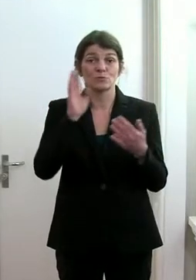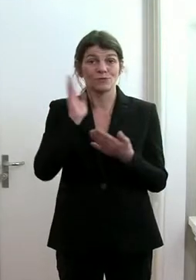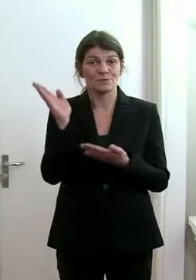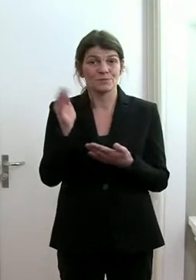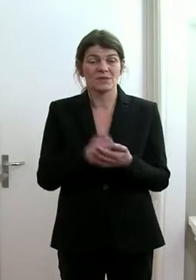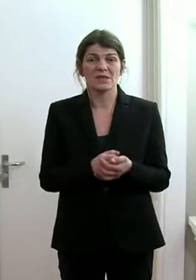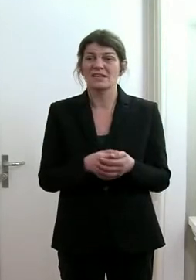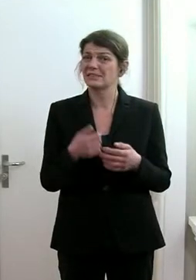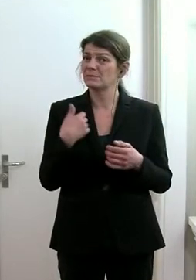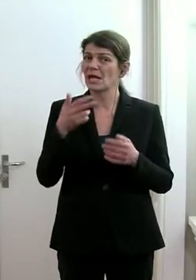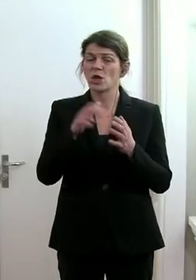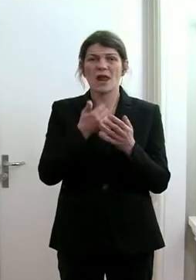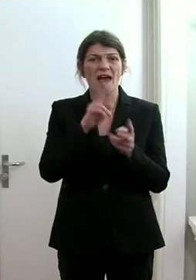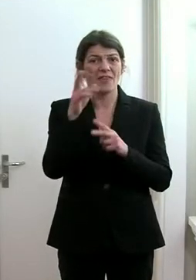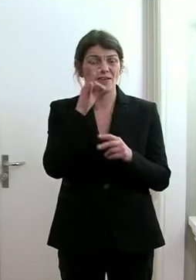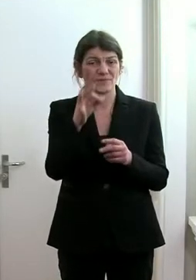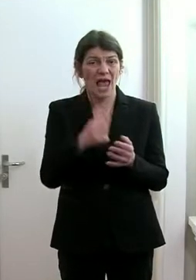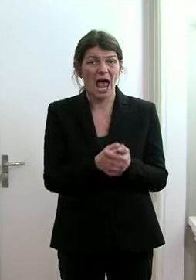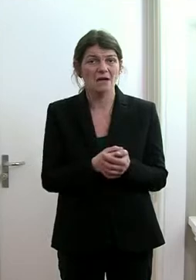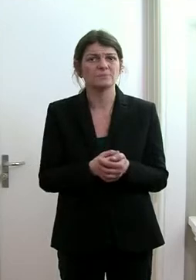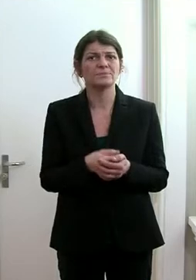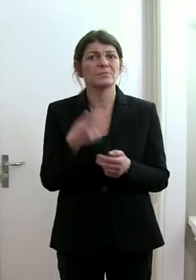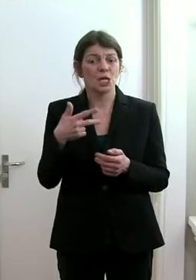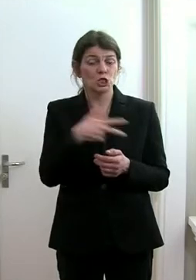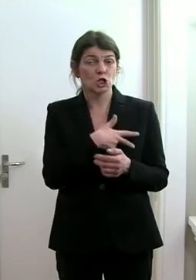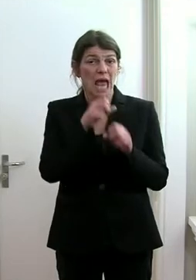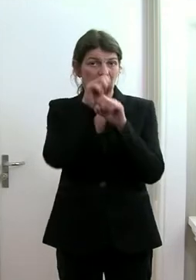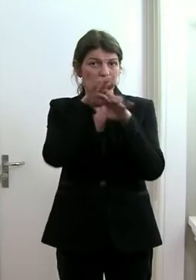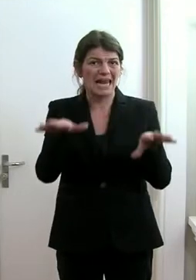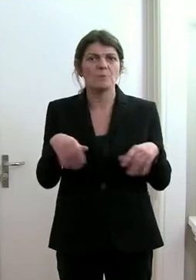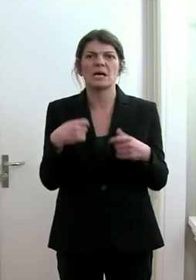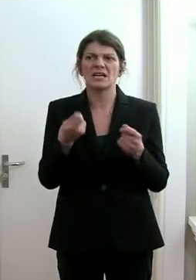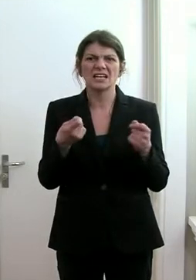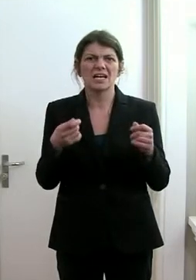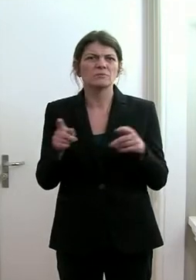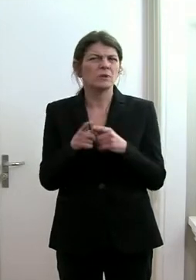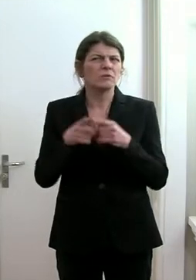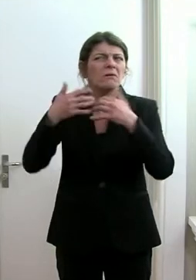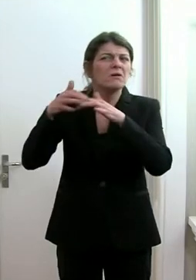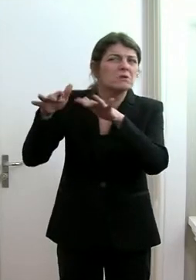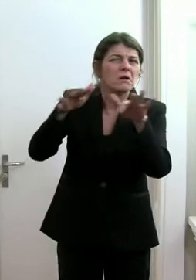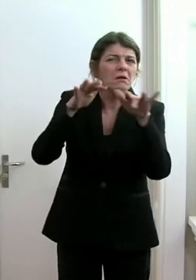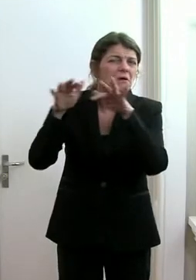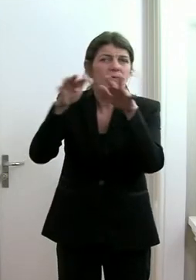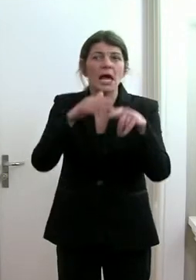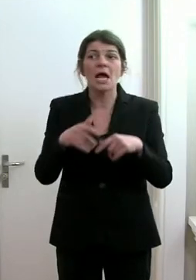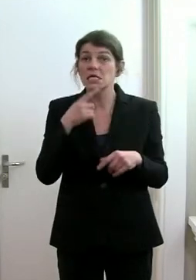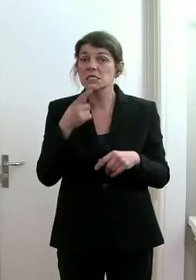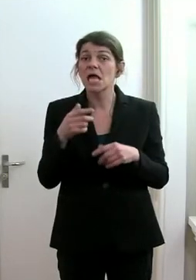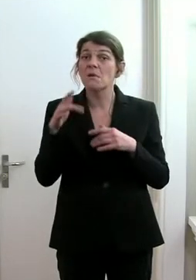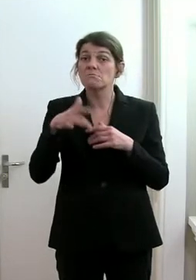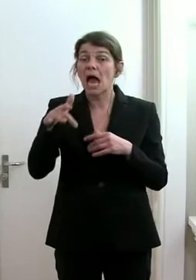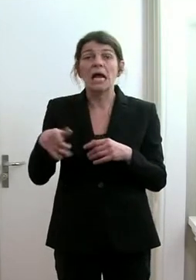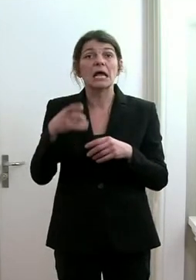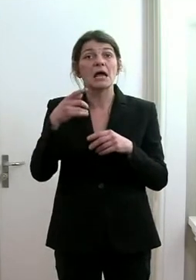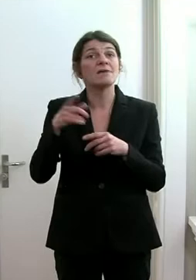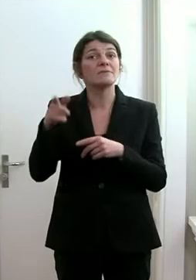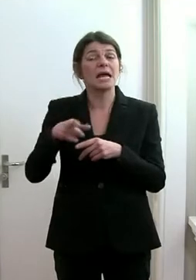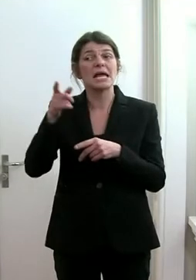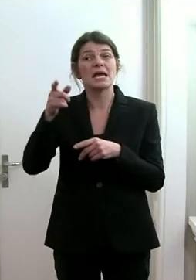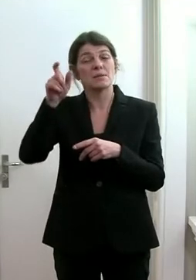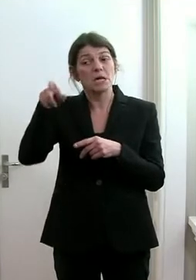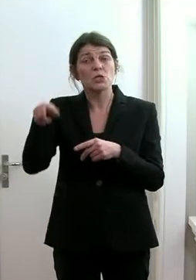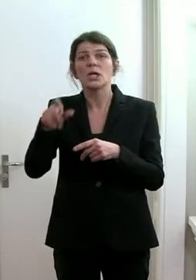Dann habe ich noch eine andere Frage. den sozialen Medien, kursieren Gerüchte, wonach einige Hospitalisierte nicht wegen Corona ins